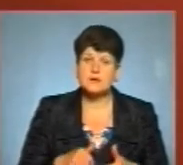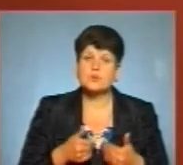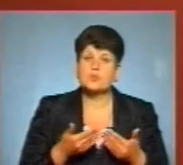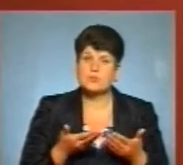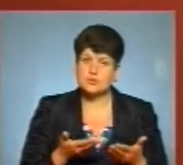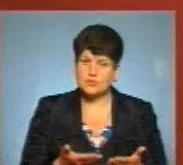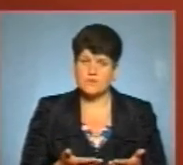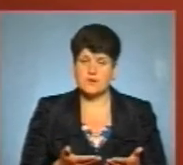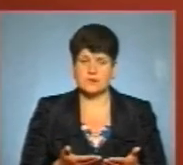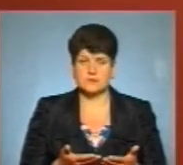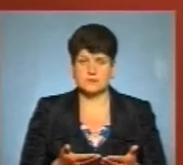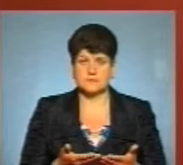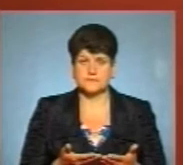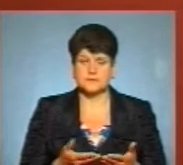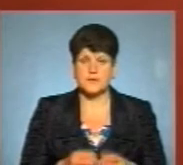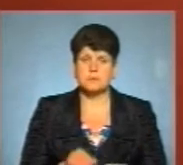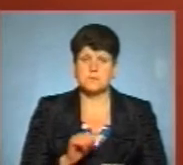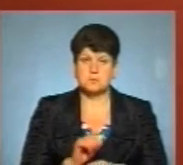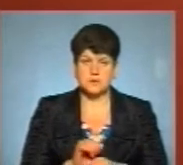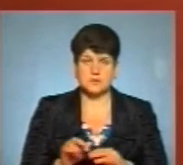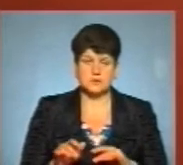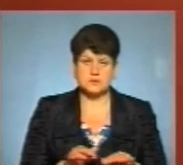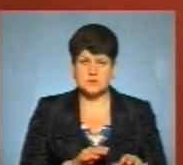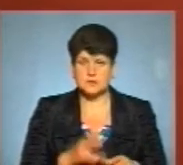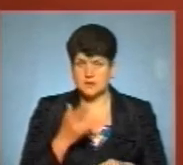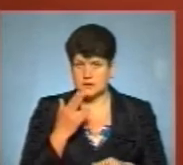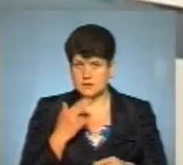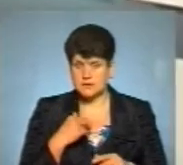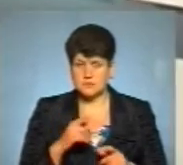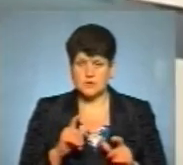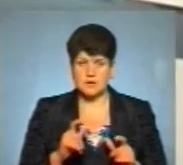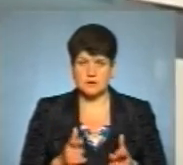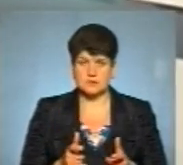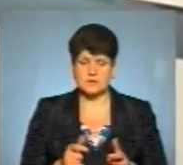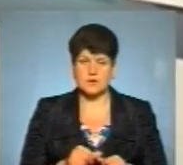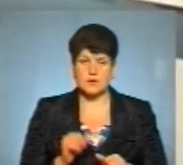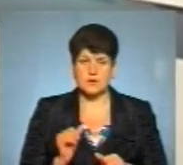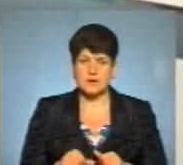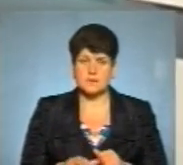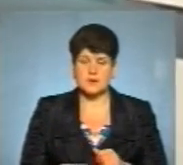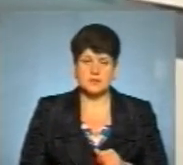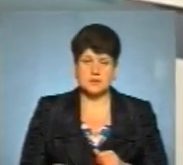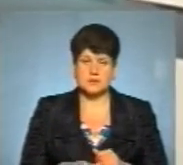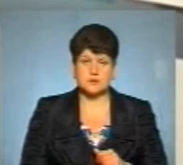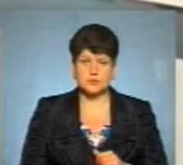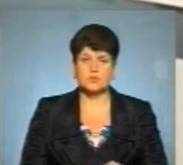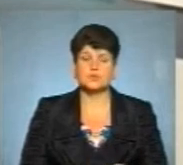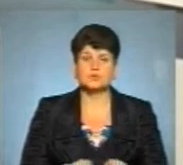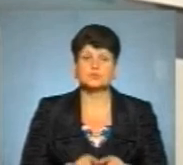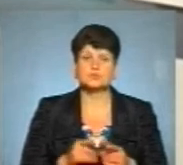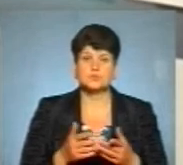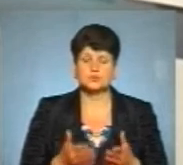припинити заходи адаптивного карантину на окремих територіях. Тому